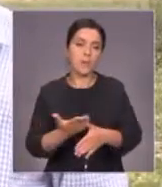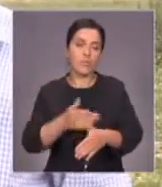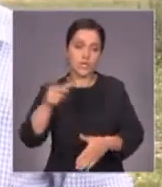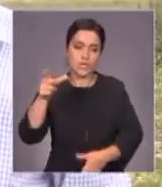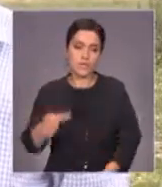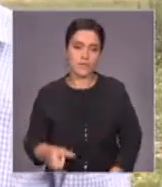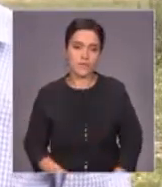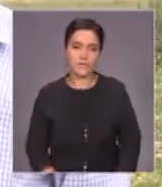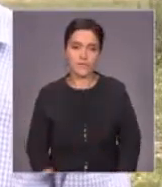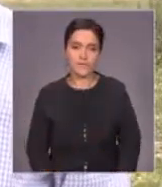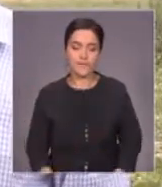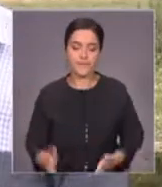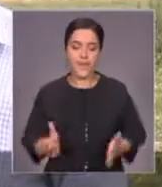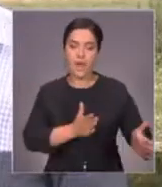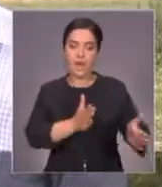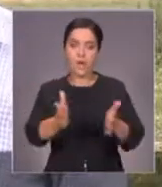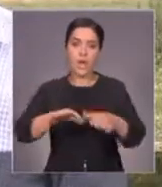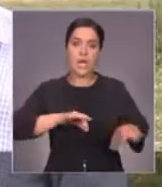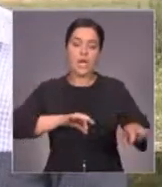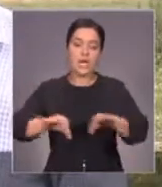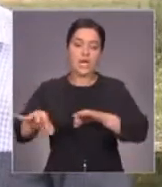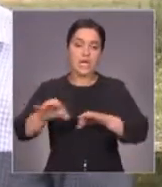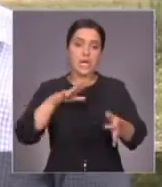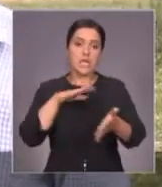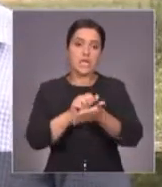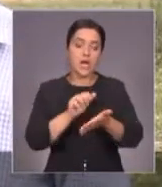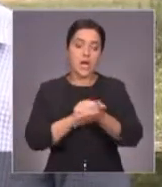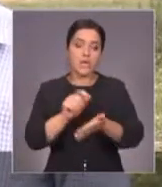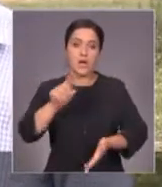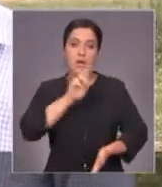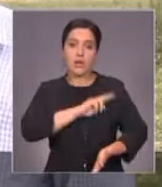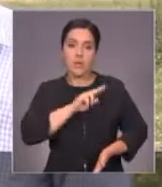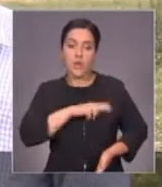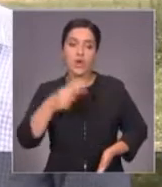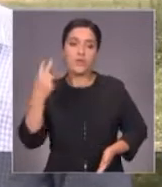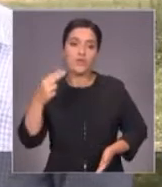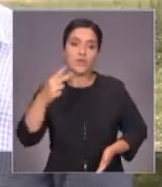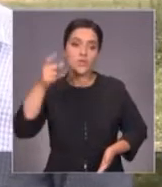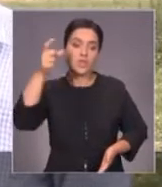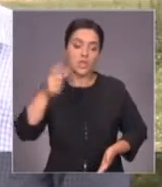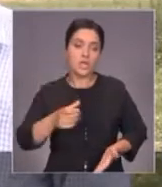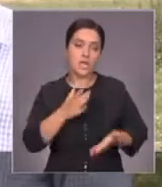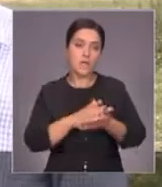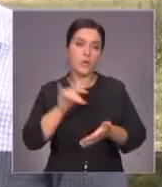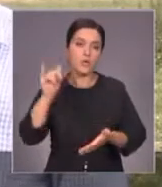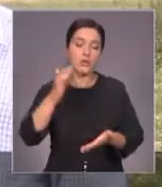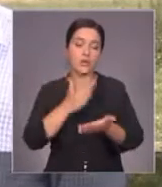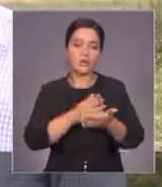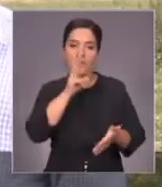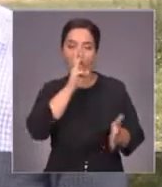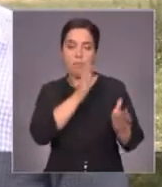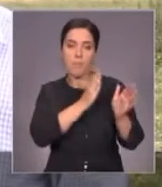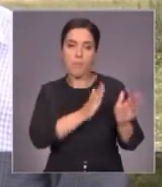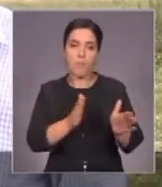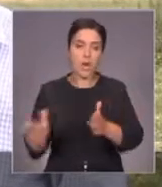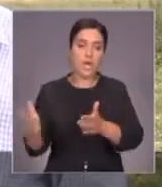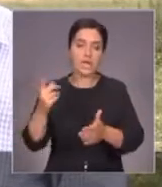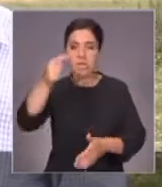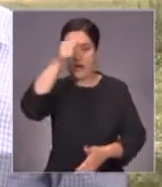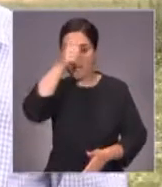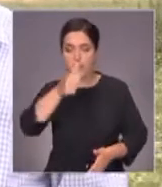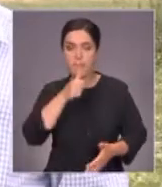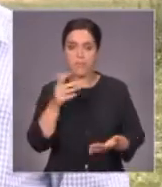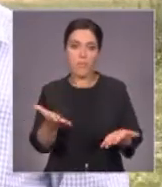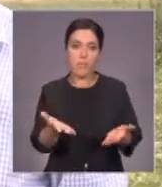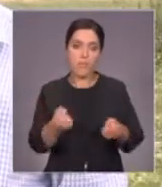По дорожной карте занятости здесь трудится порядка 20 безработных. У сельчан появился стабильный заработок. В месяц они